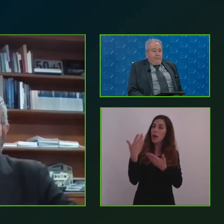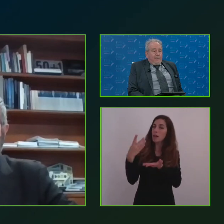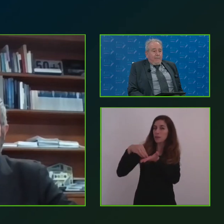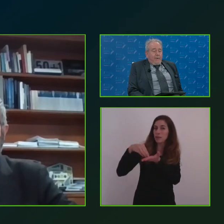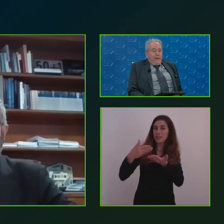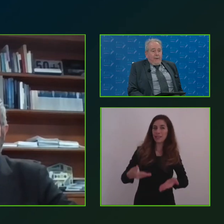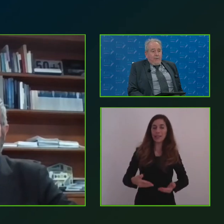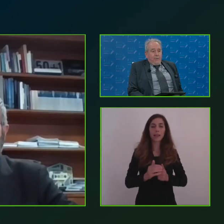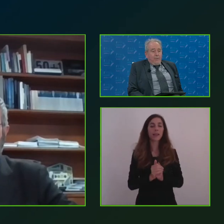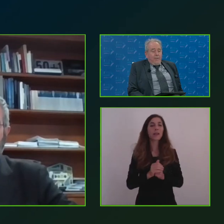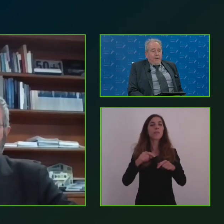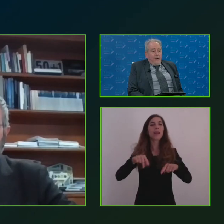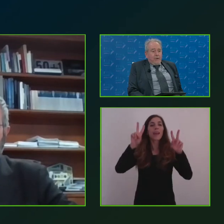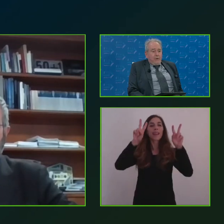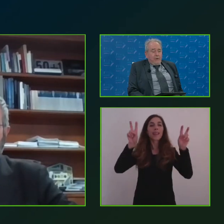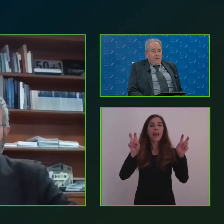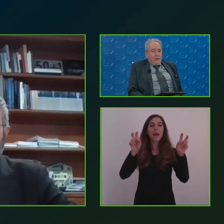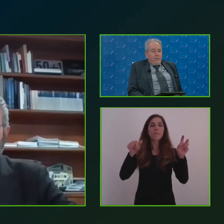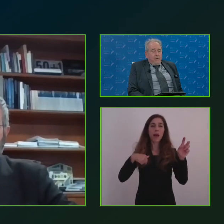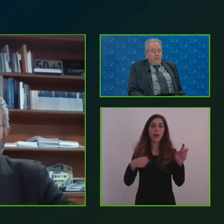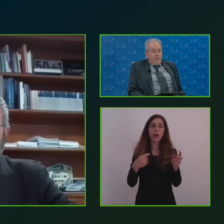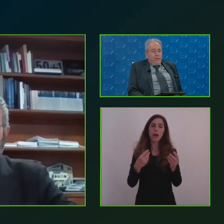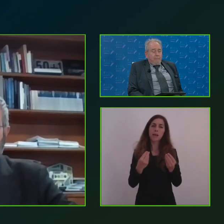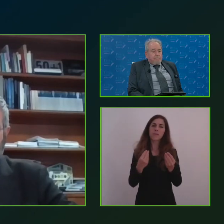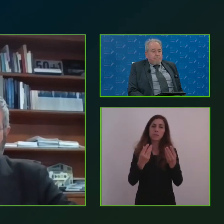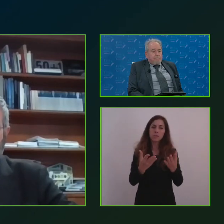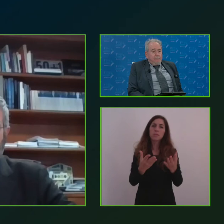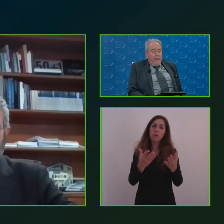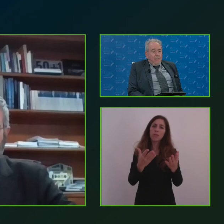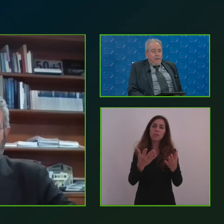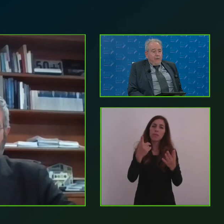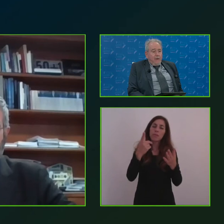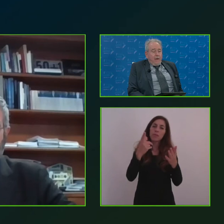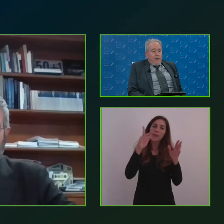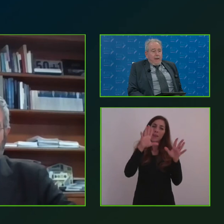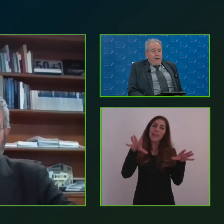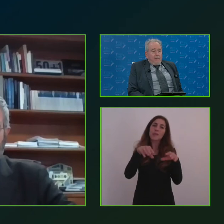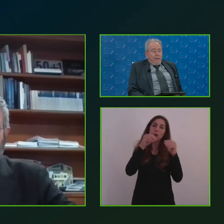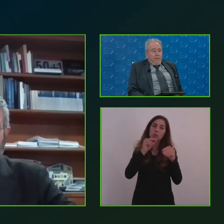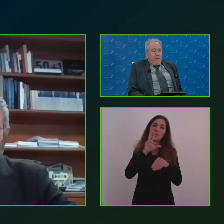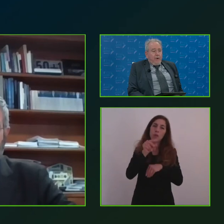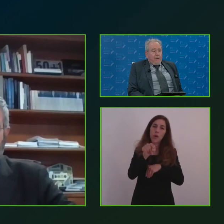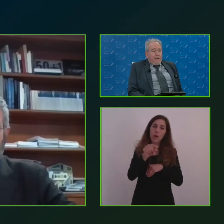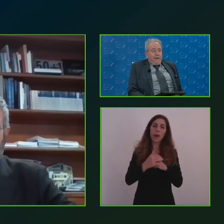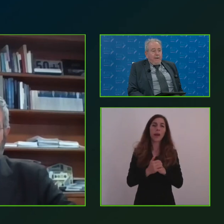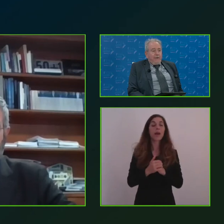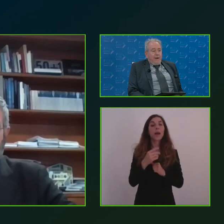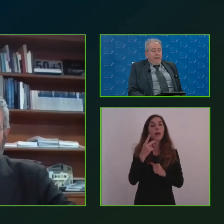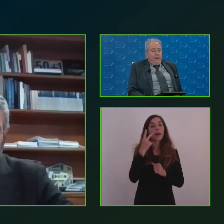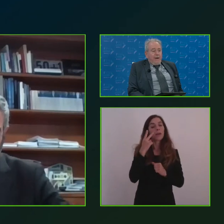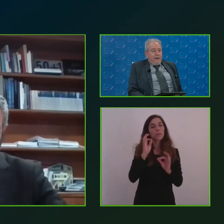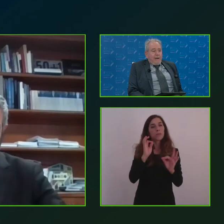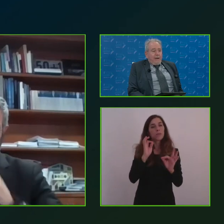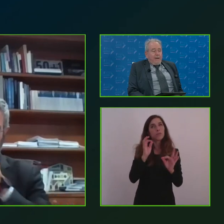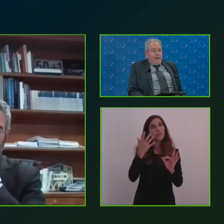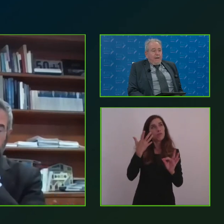su cui poi ti lascio la tua introduzione è questo, è proprio forte già